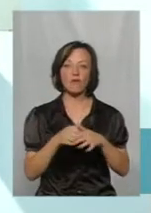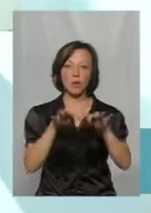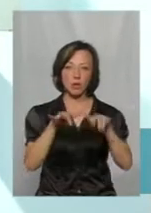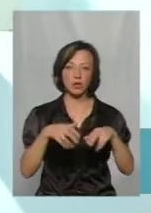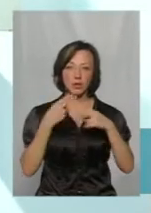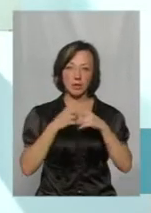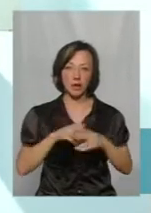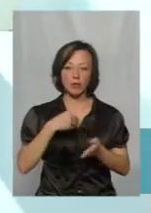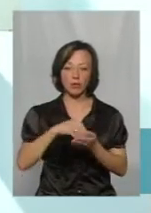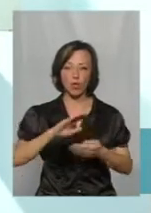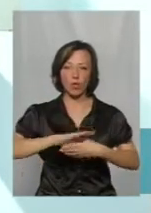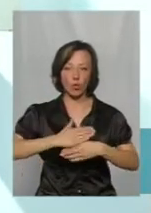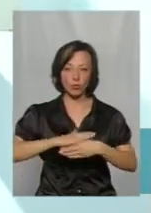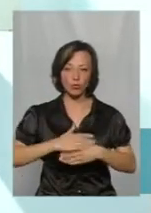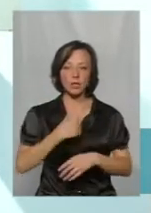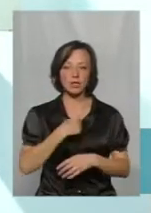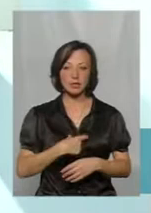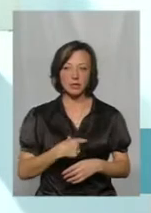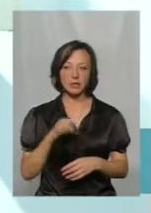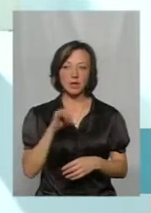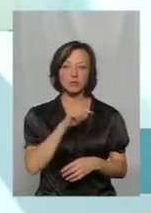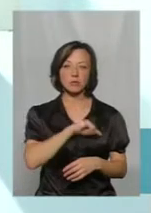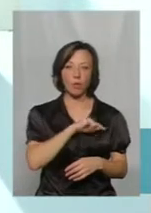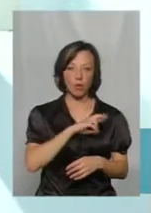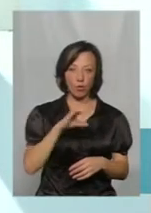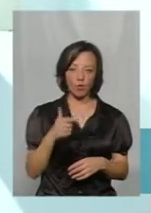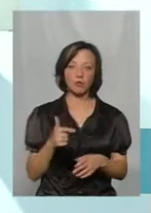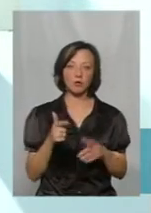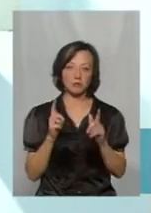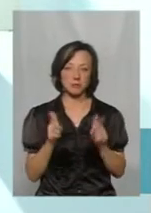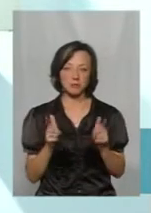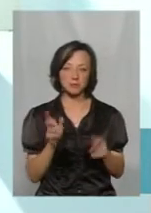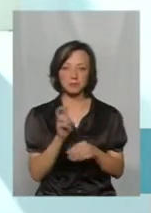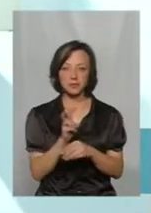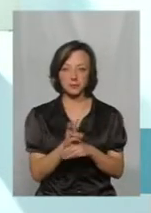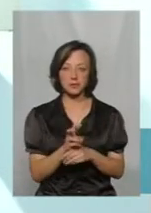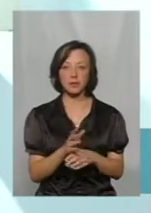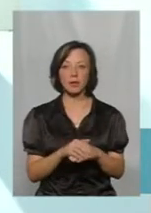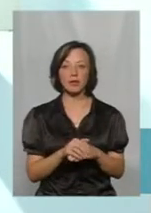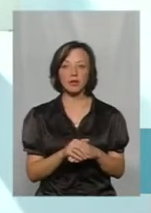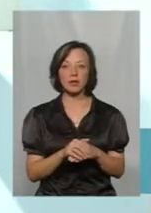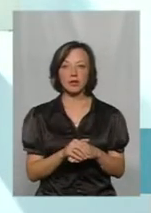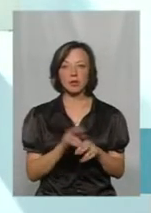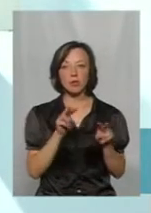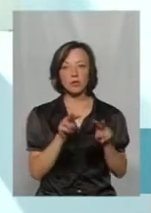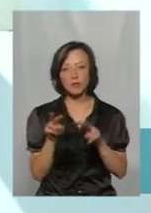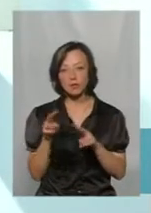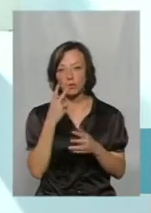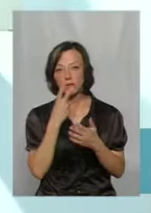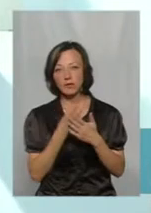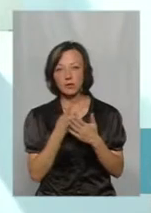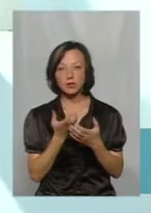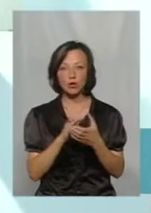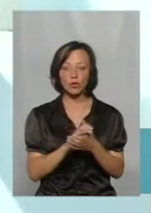придбавши ноутбук для себе і психологію, вона таки далі ходила. Ось, подивившись, роздивившись,